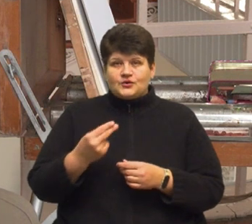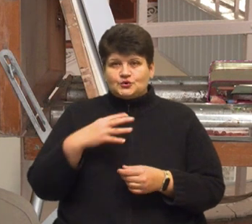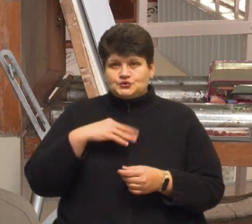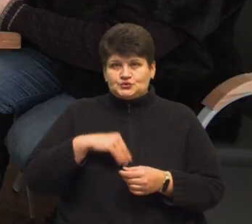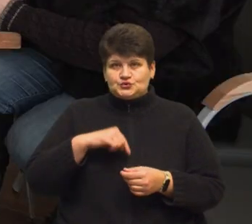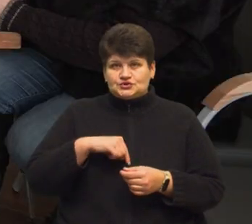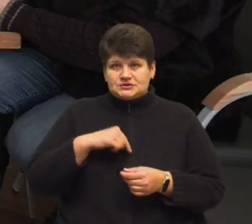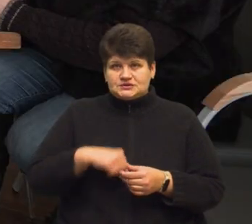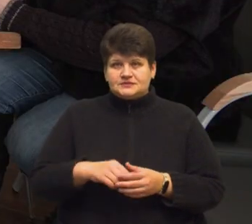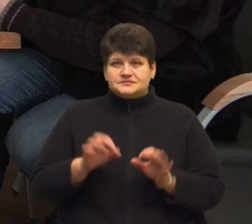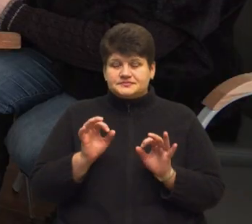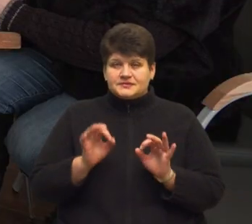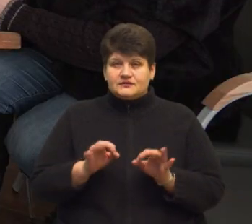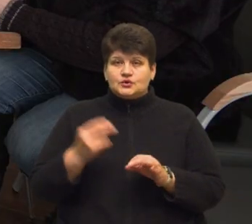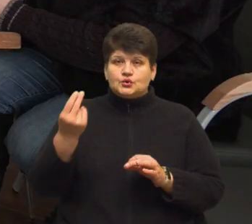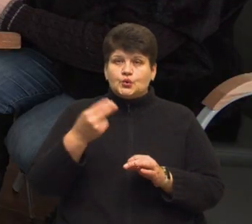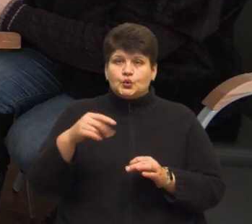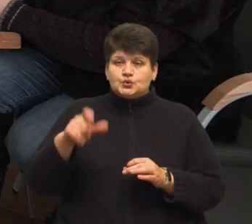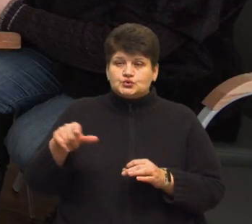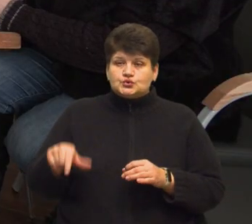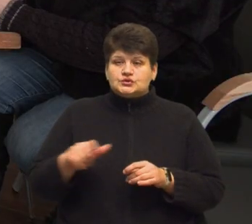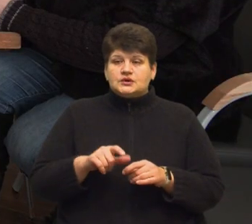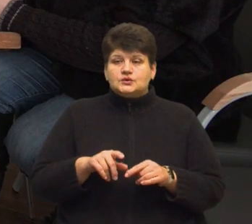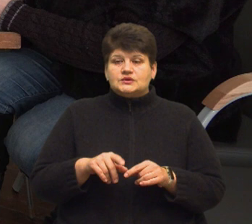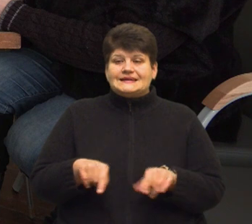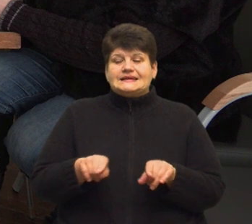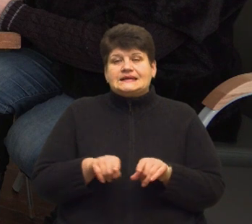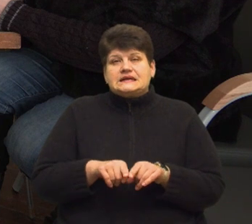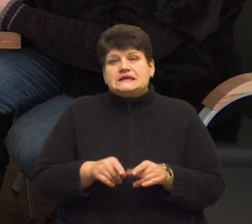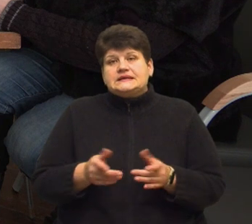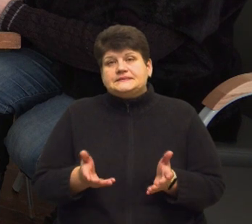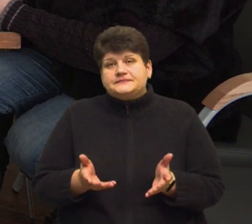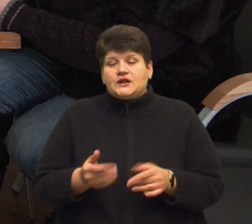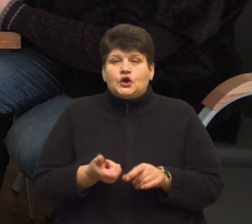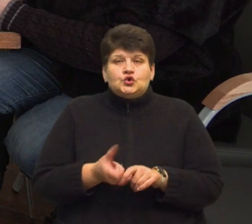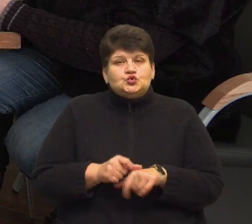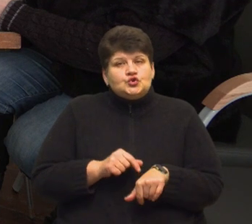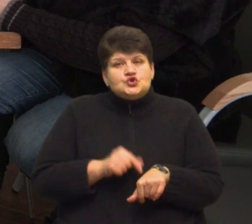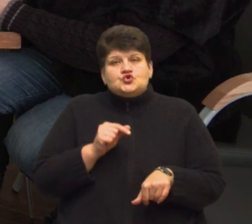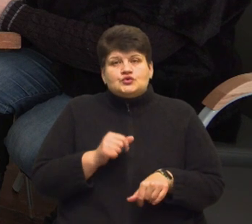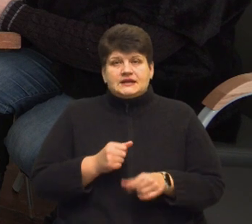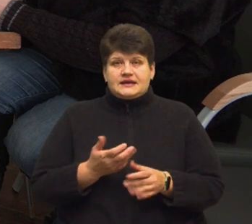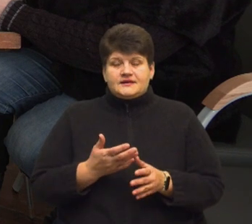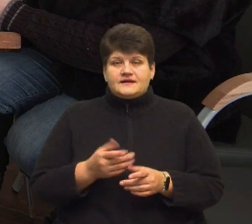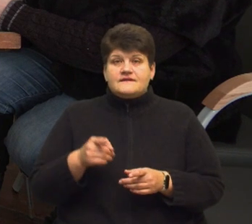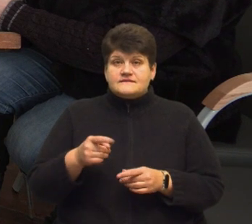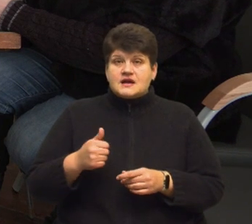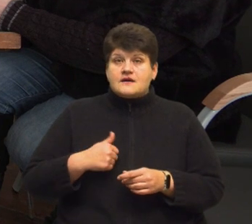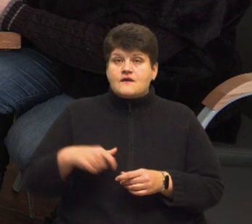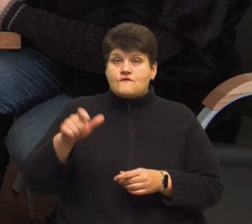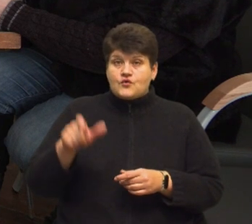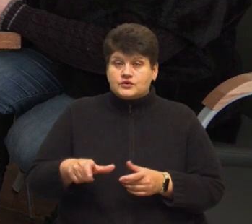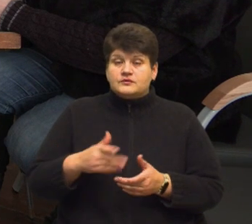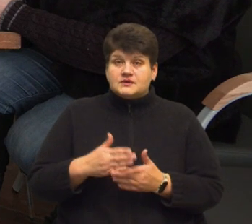художник, правда? Художники, люди такі, знаєте, дуже чутливі. І от ви воїном стали і, скажіть,